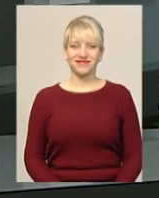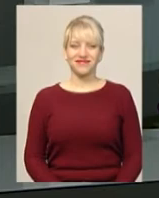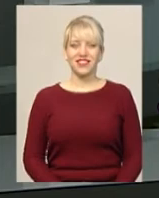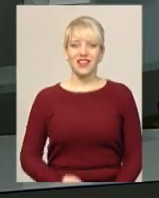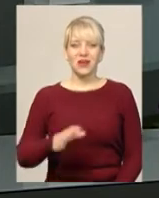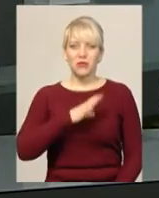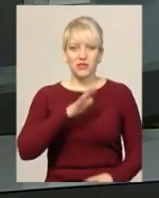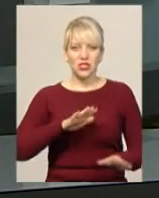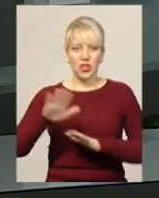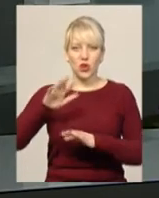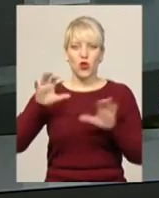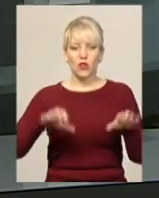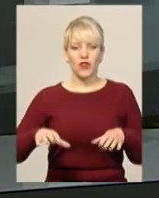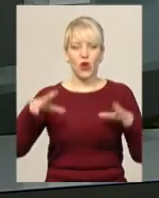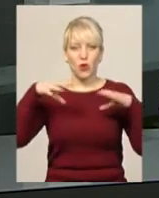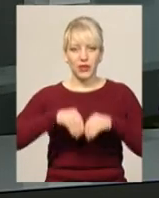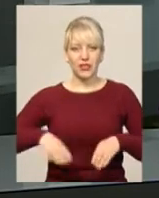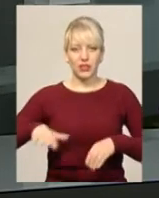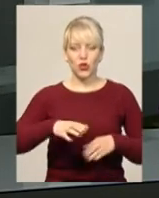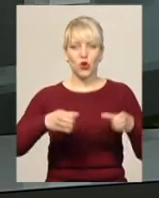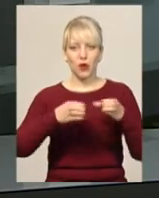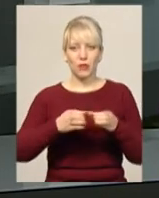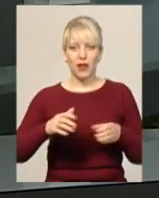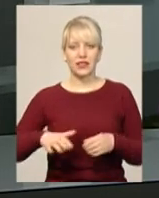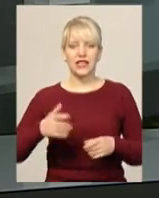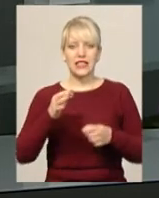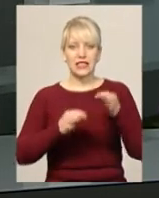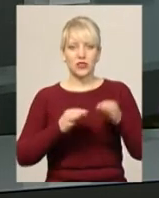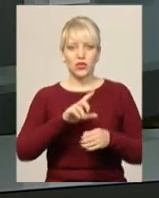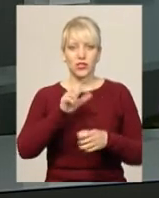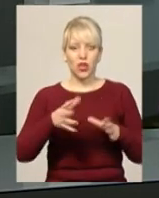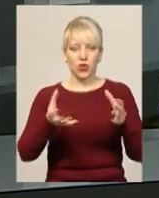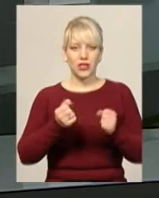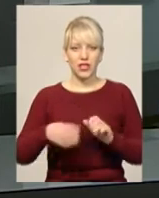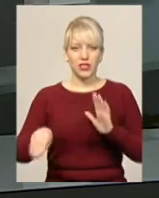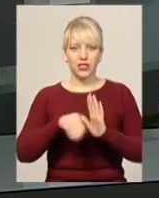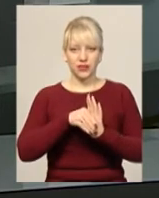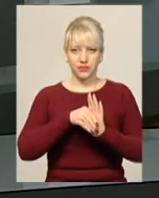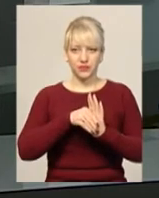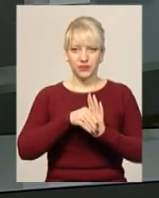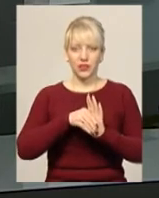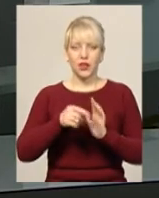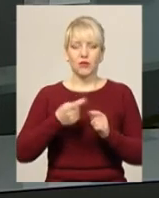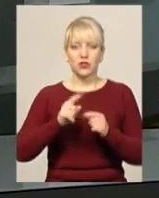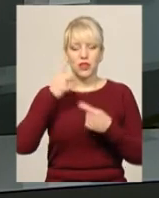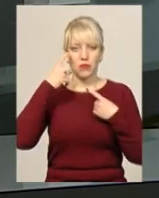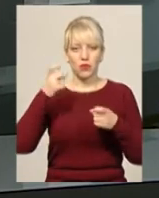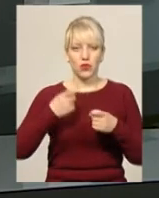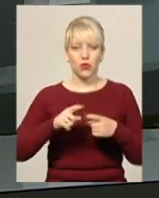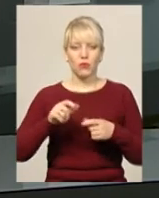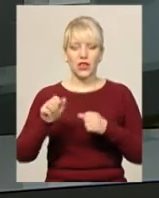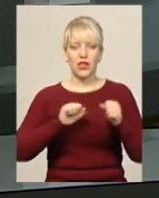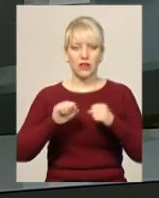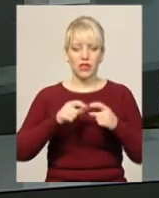Колишнього заступника голови Об'єднаної територіальної громади краю засудили за одержання неправомірної вигоди. Про це повідомив керівник